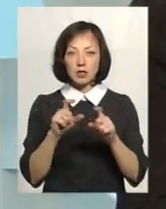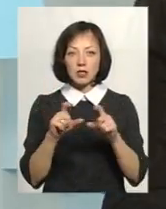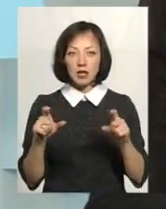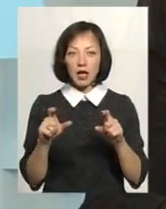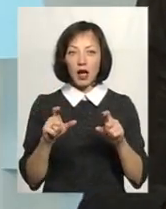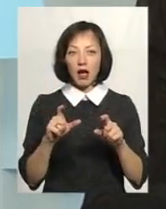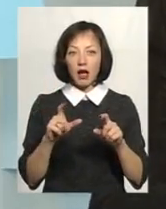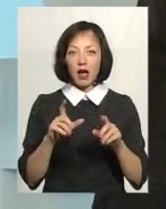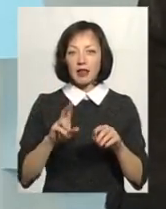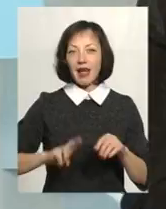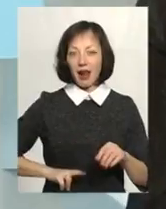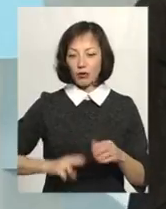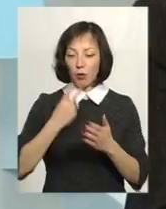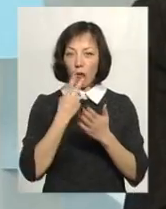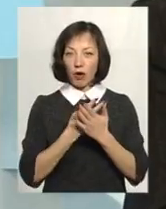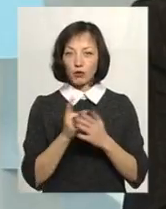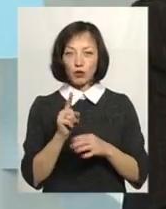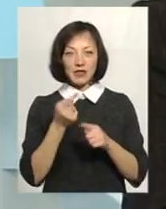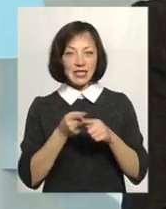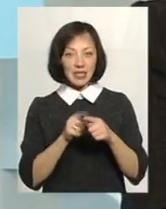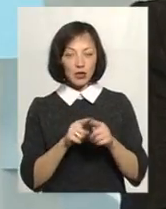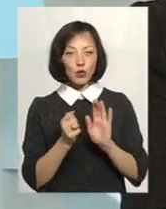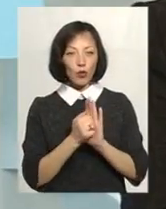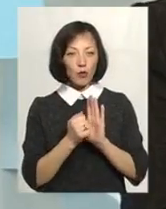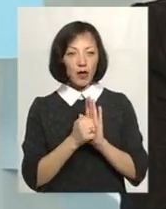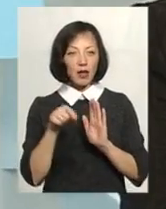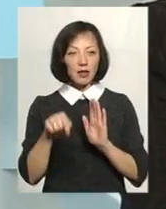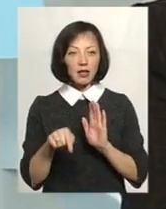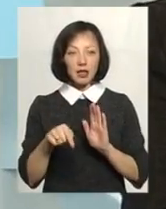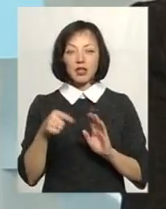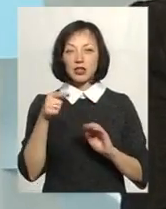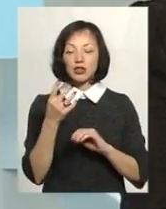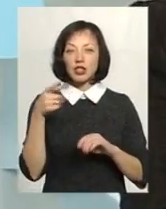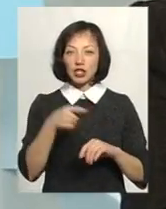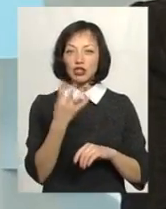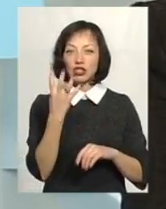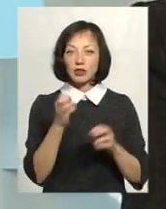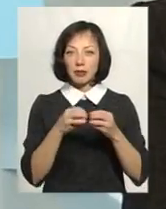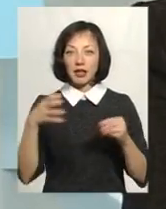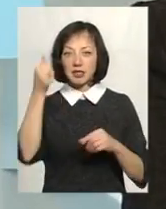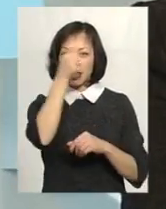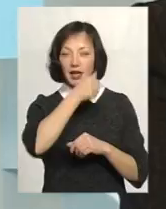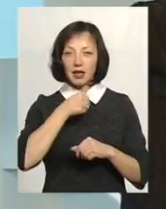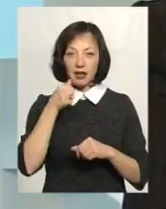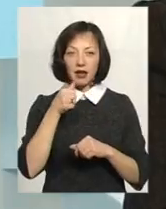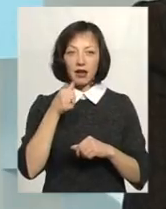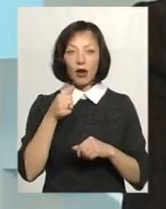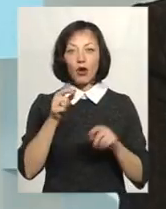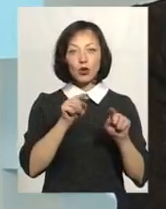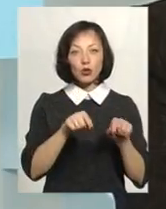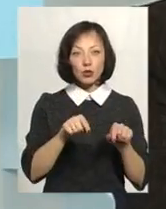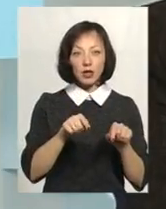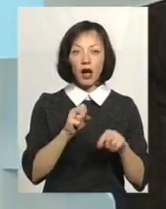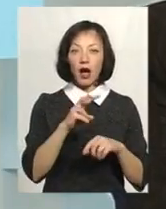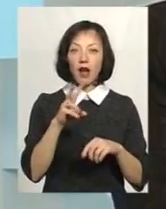показує, що ось ці документи 1415 рік, вони ось тут,